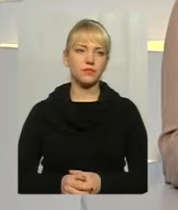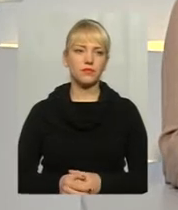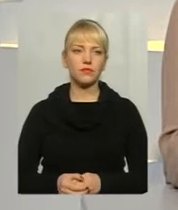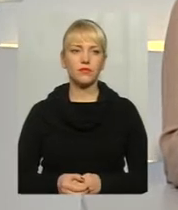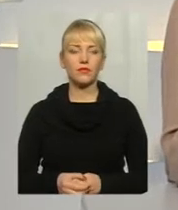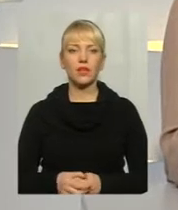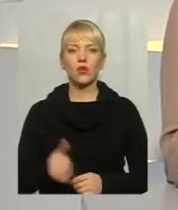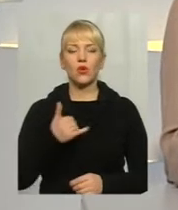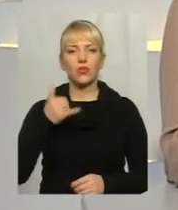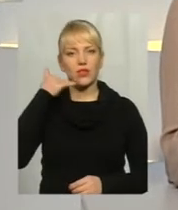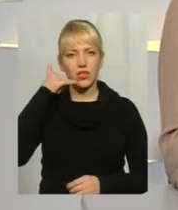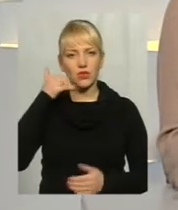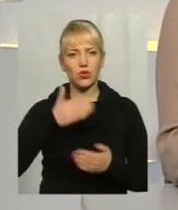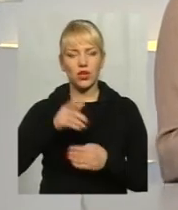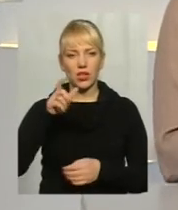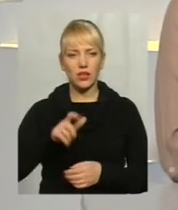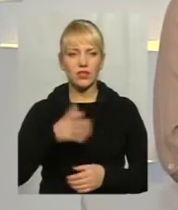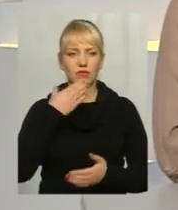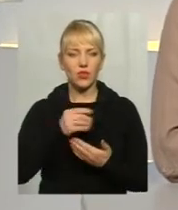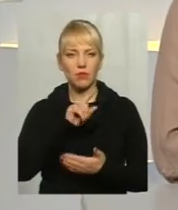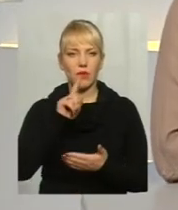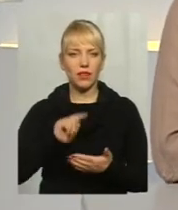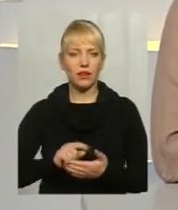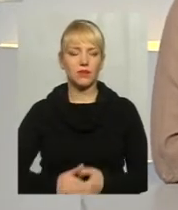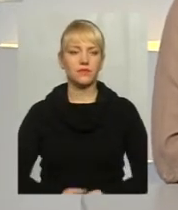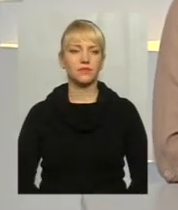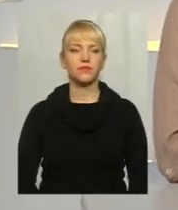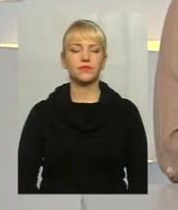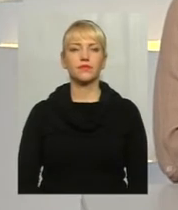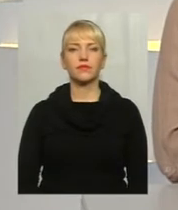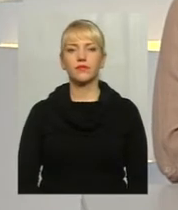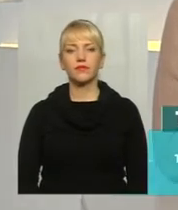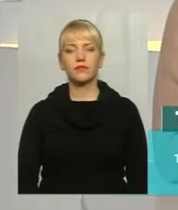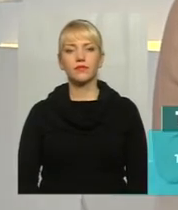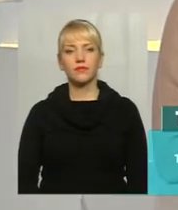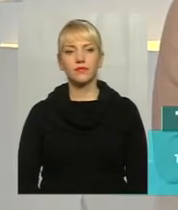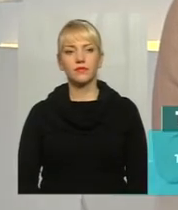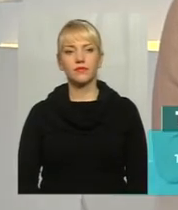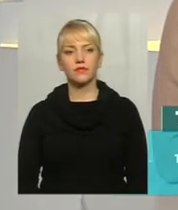У нас на зв'язку також є глядачі зі своїм питанням. Давайте його почуємо і продовжимо. Добрий вечір, ви в ефірі.